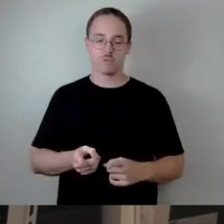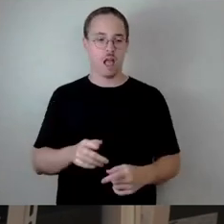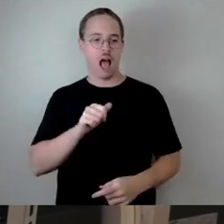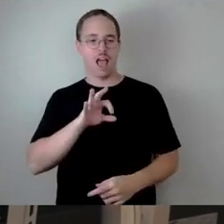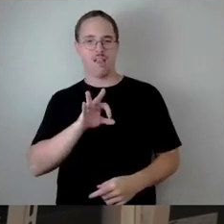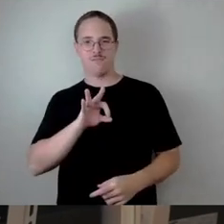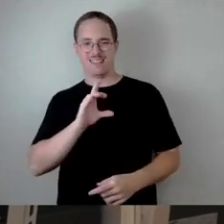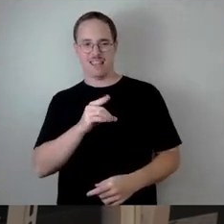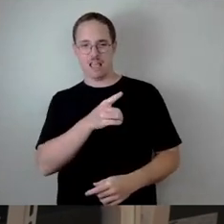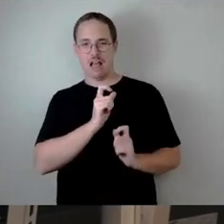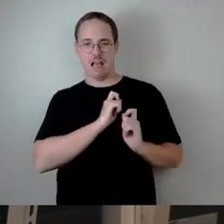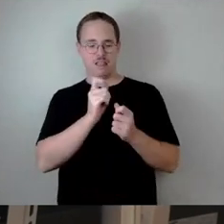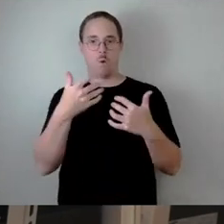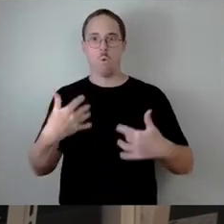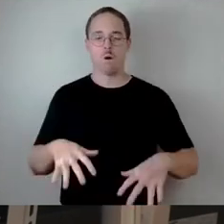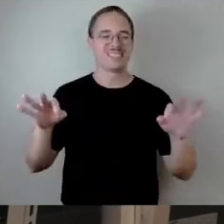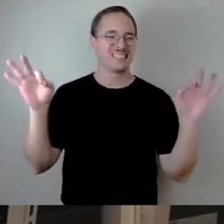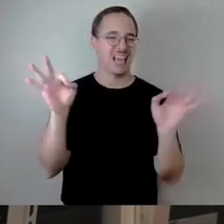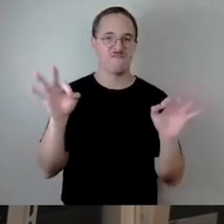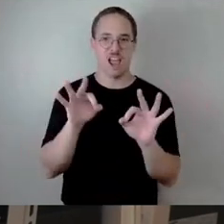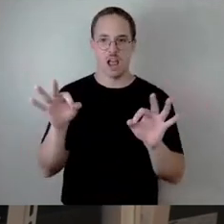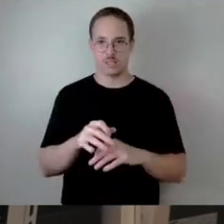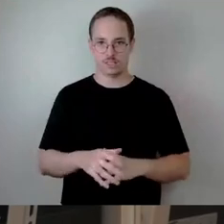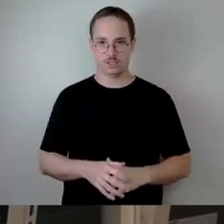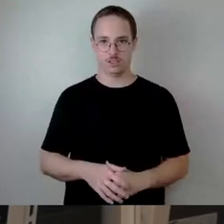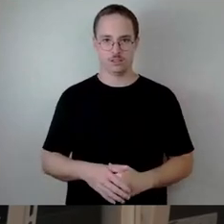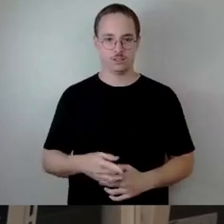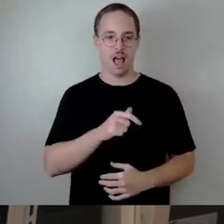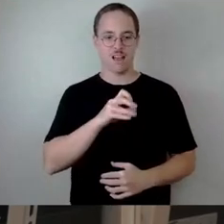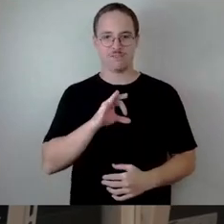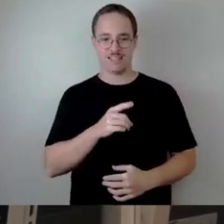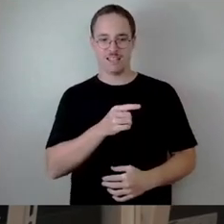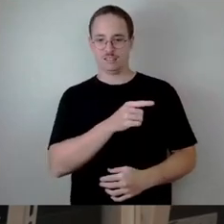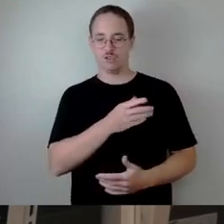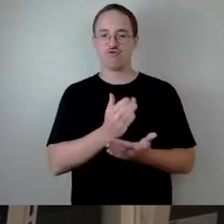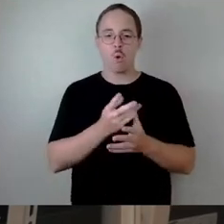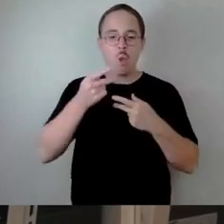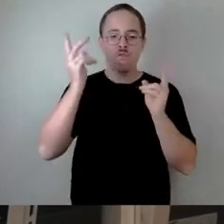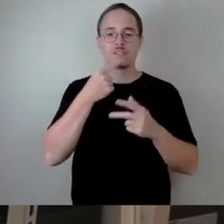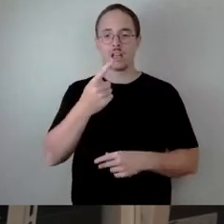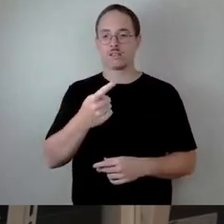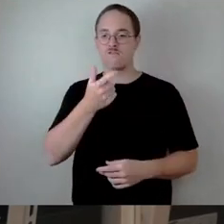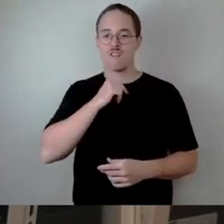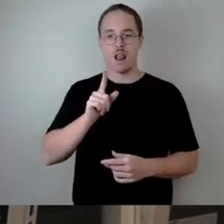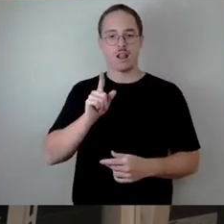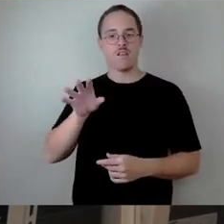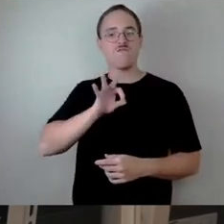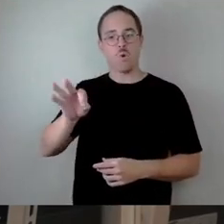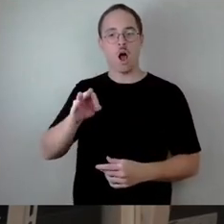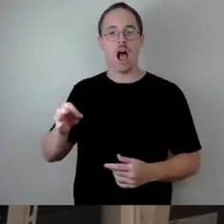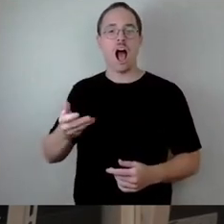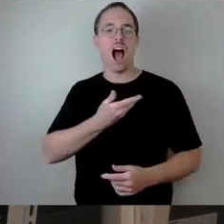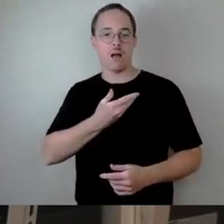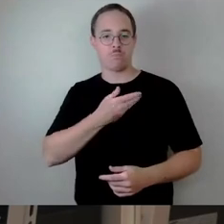Die AfD, die sich in der Öffentlichkeit schon geäußert hat, dass sie an die Leistung für Arme ran will, sagt hier mit einem trojanischen Antrag, ja, wir bekennen uns,